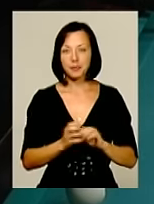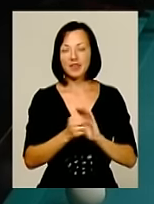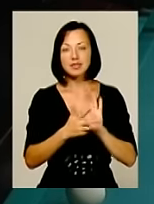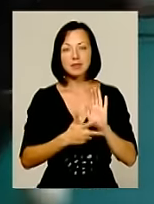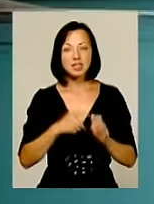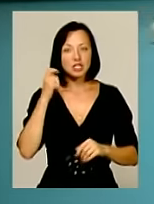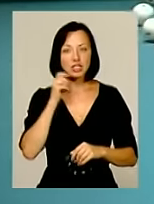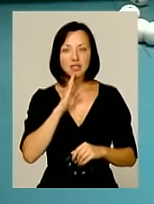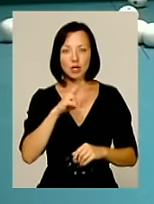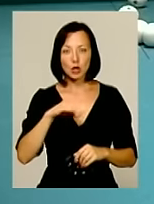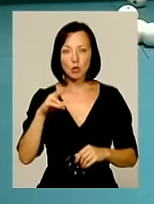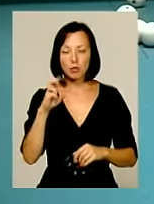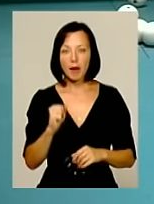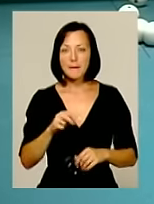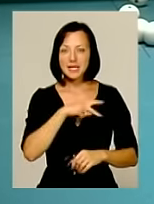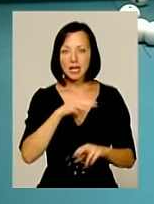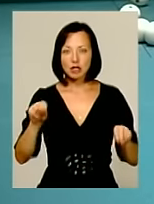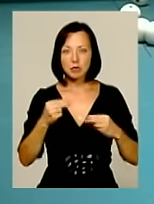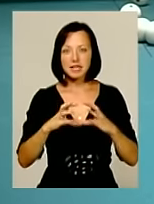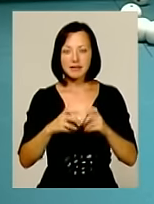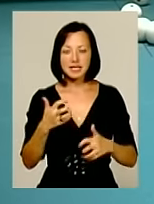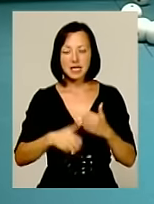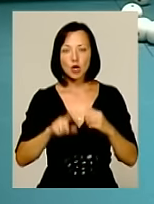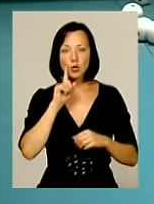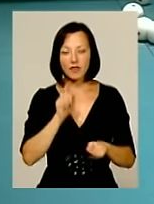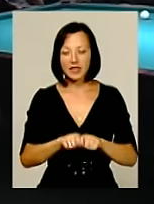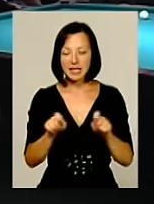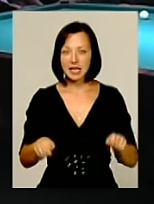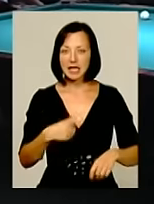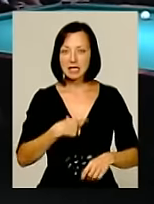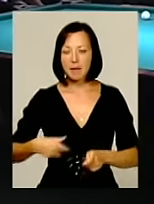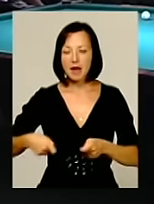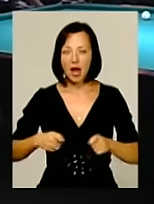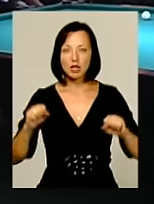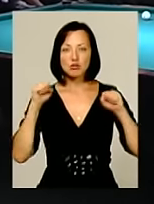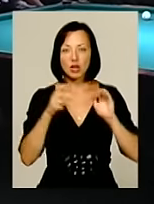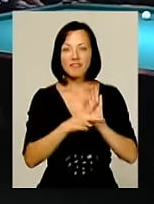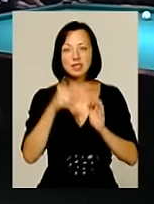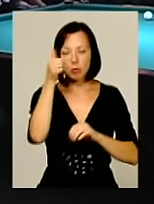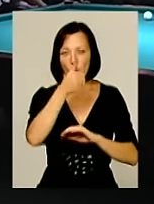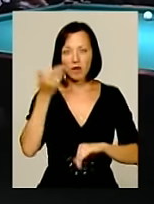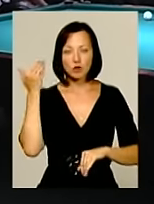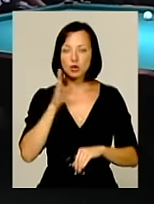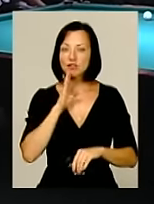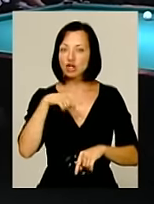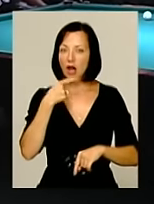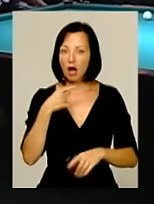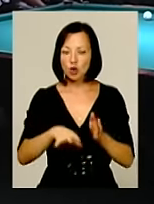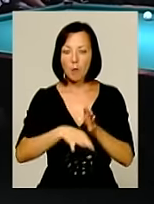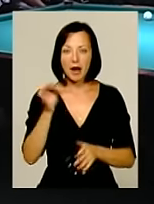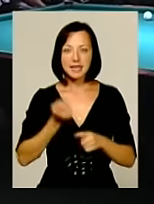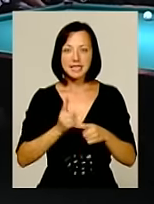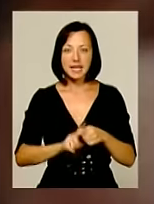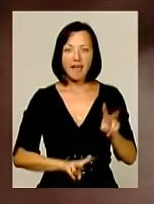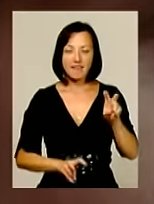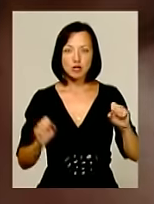-річна Любов, призерка чемпіонату світу серед юніорів, відкрила для себе більярдний спорт 8 років тому. Дівчина каже, обрала саме